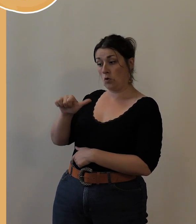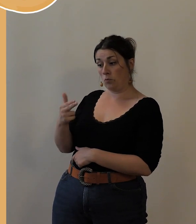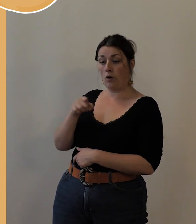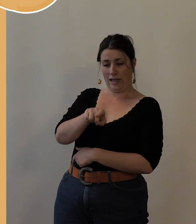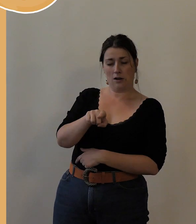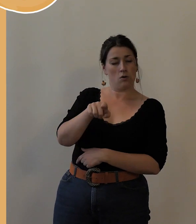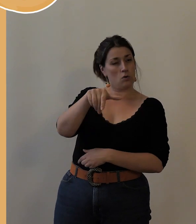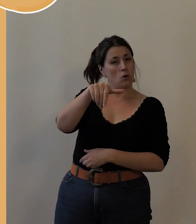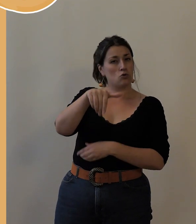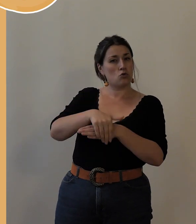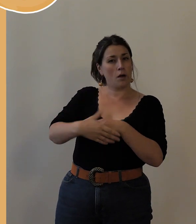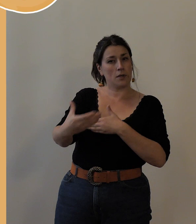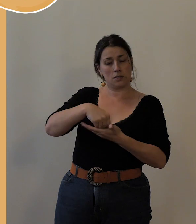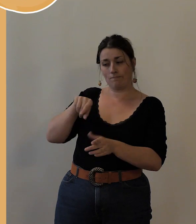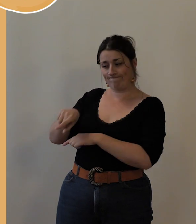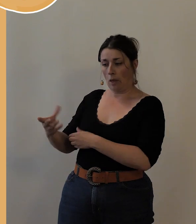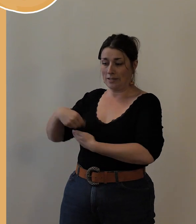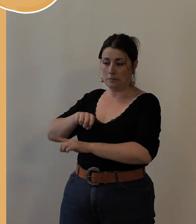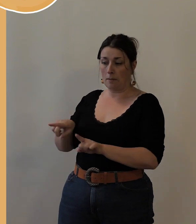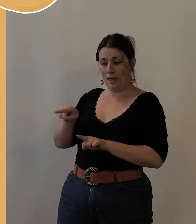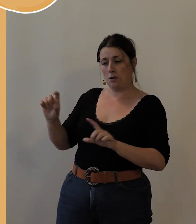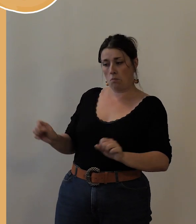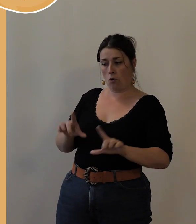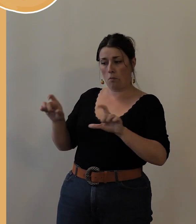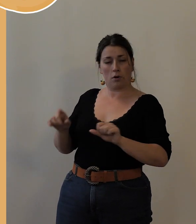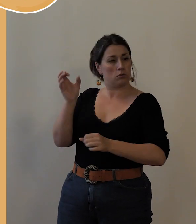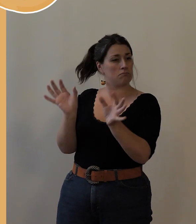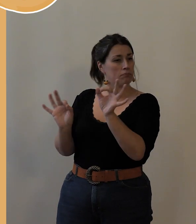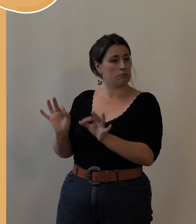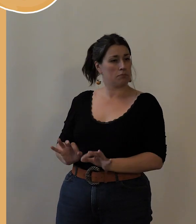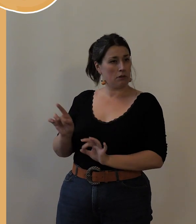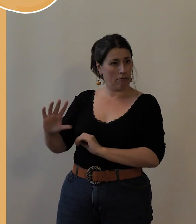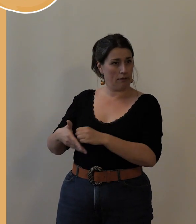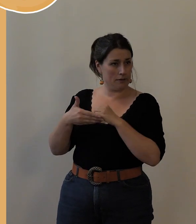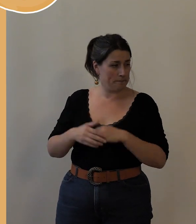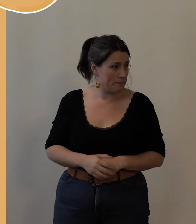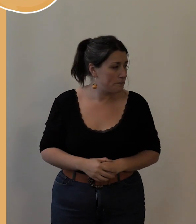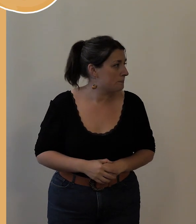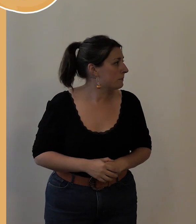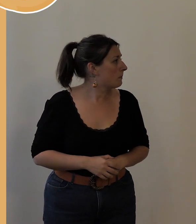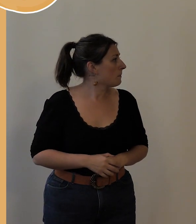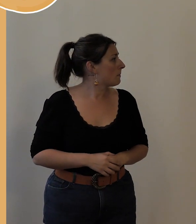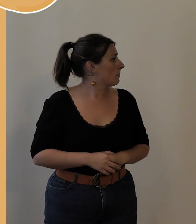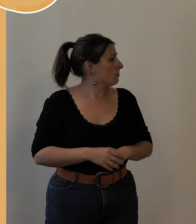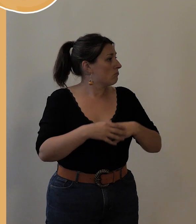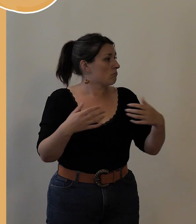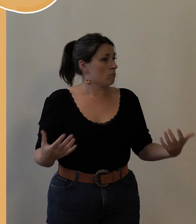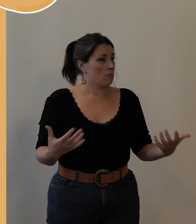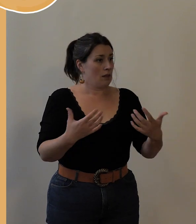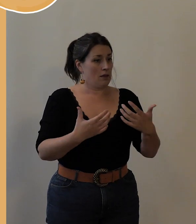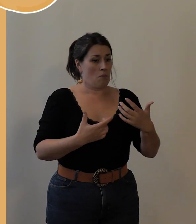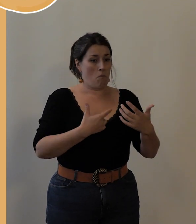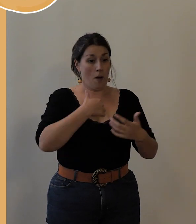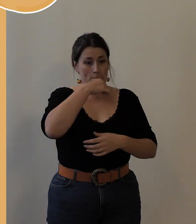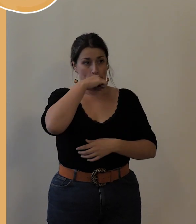pour la réalisation de ce PowerPoint. Alors, vais, comme ma spécialité,